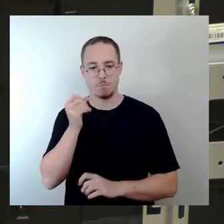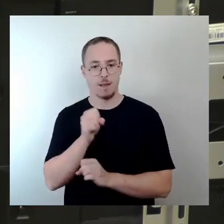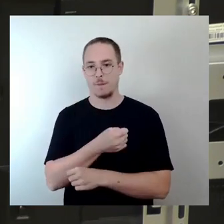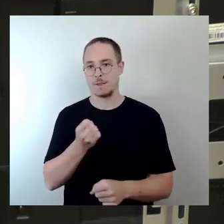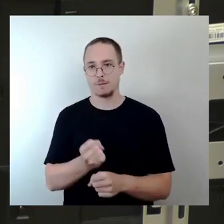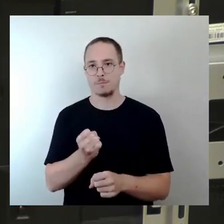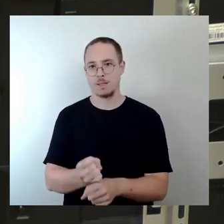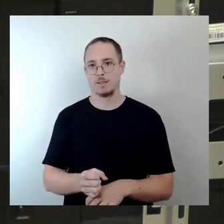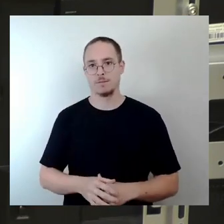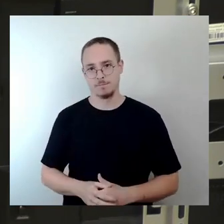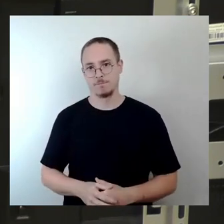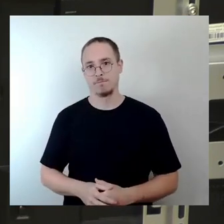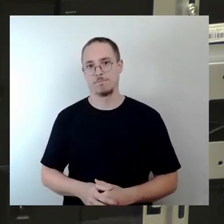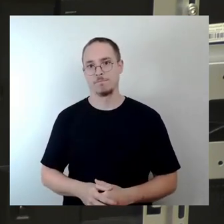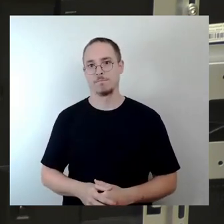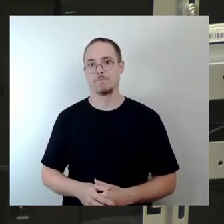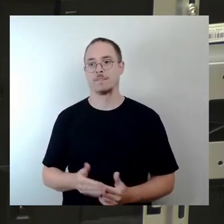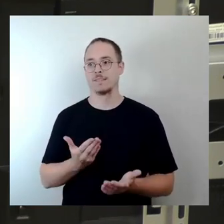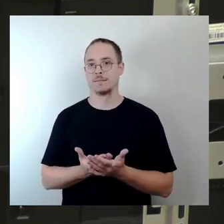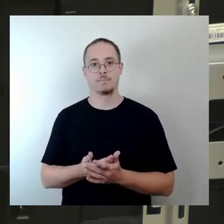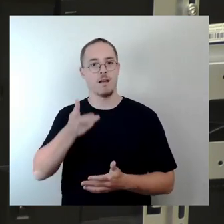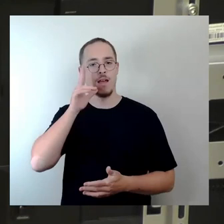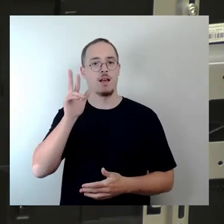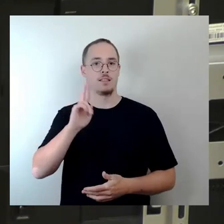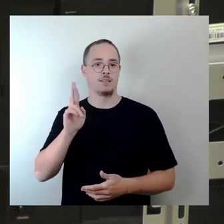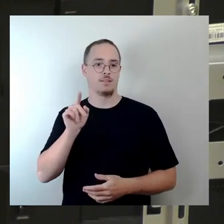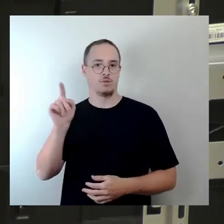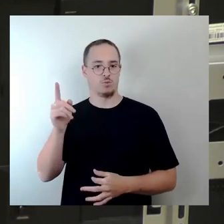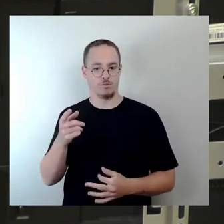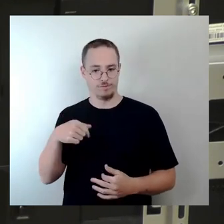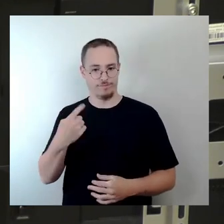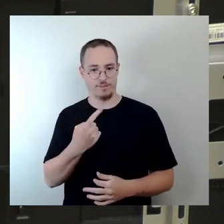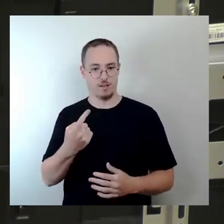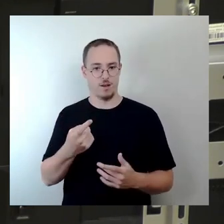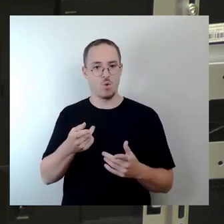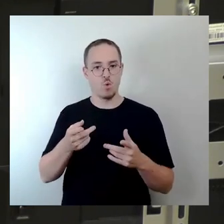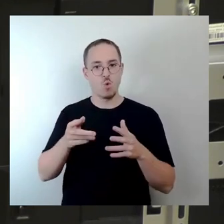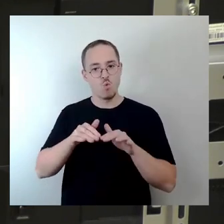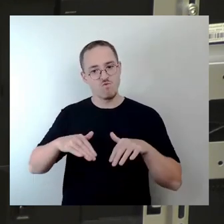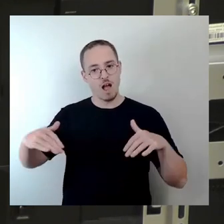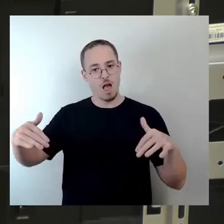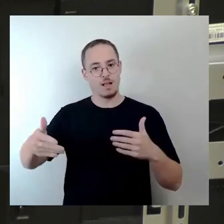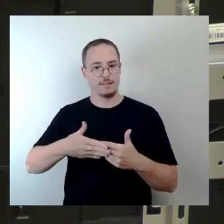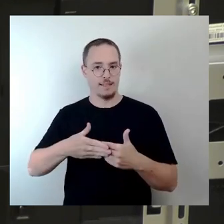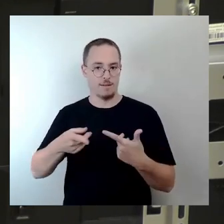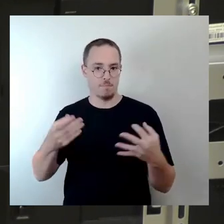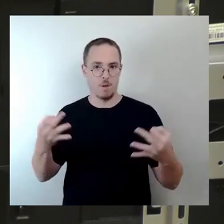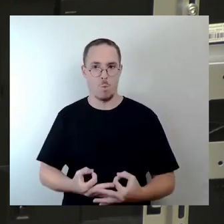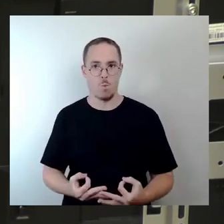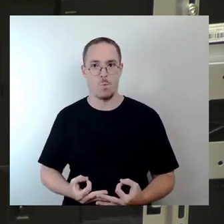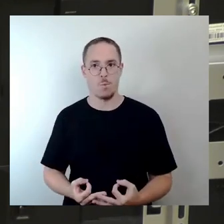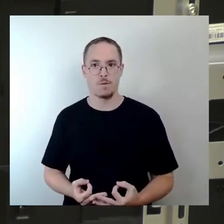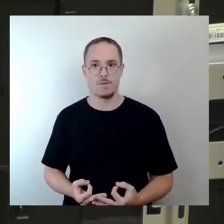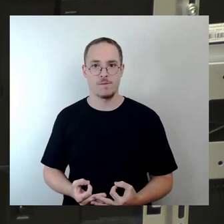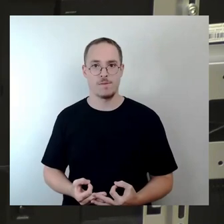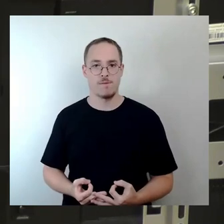die Technik, die sich logischerweise in Ufernähe befindet, nicht möglich. Die Genehmigung dieser Anlage ohne die Technik